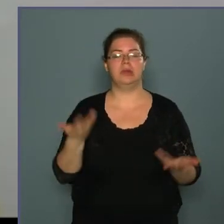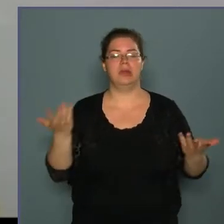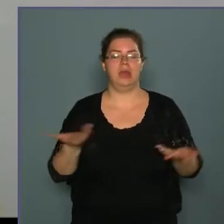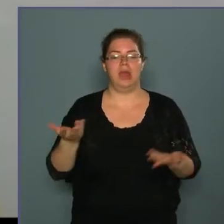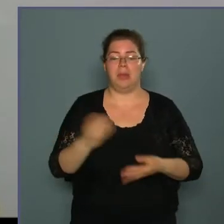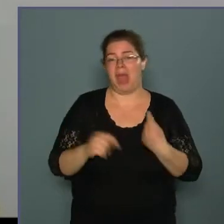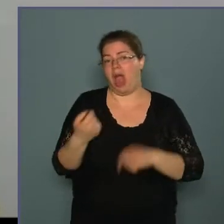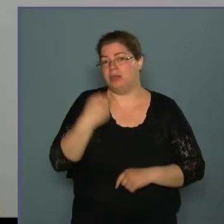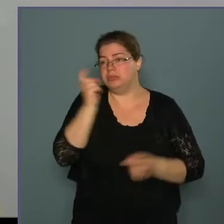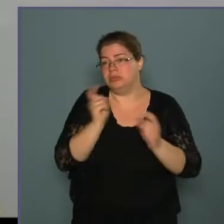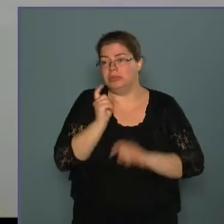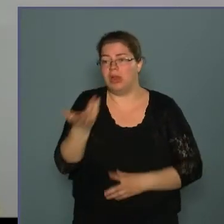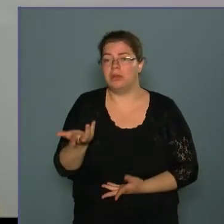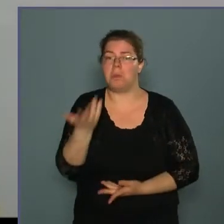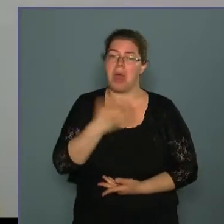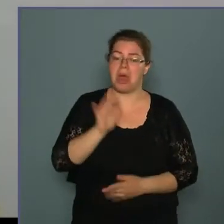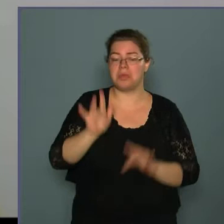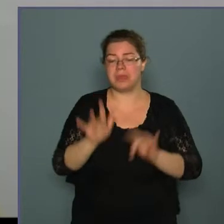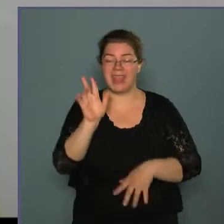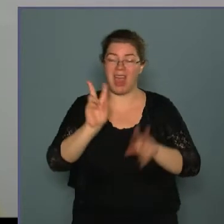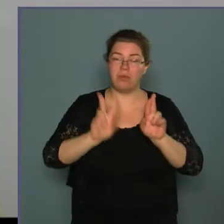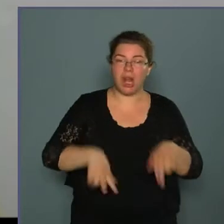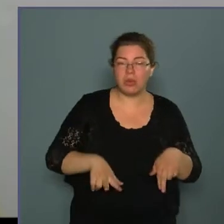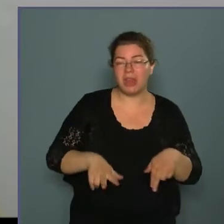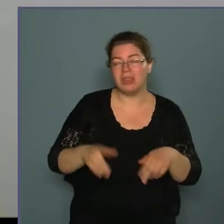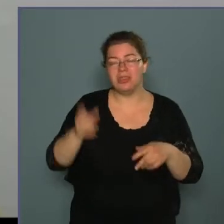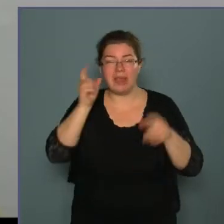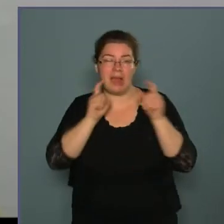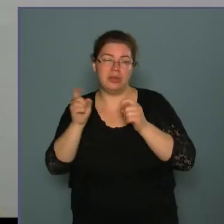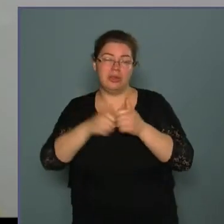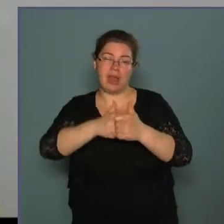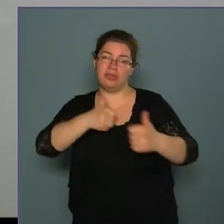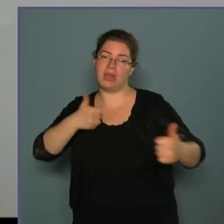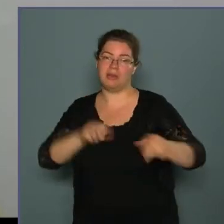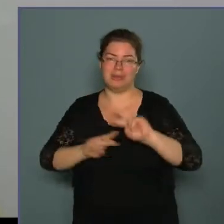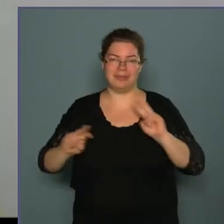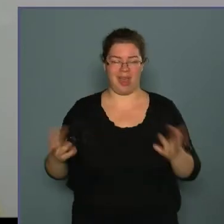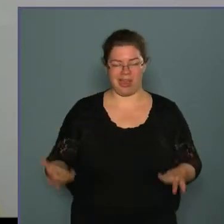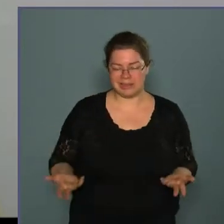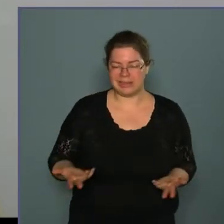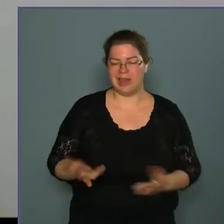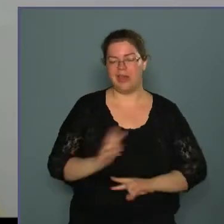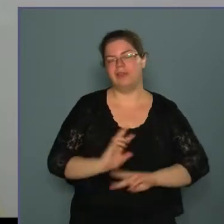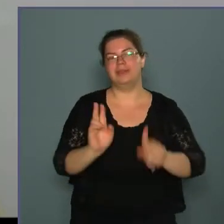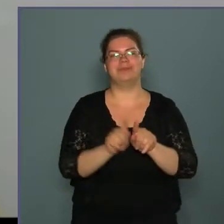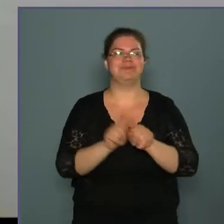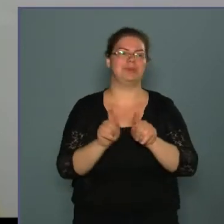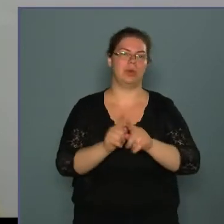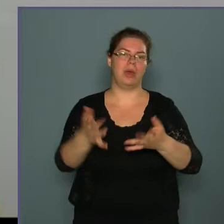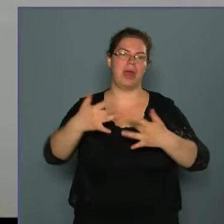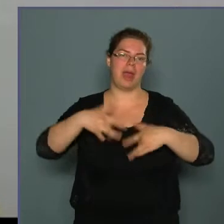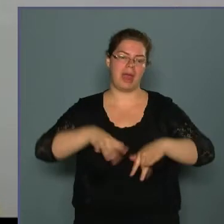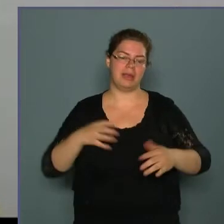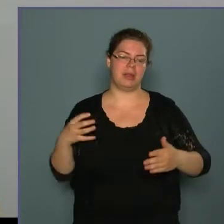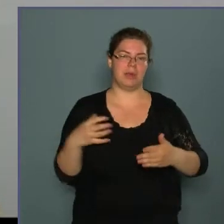én azt gondolom, hogy néha a valóság és az elgondolás távol áll egymástól. Tehát van, amikor olyan helyzetbe